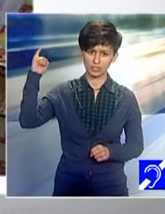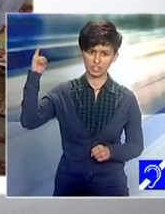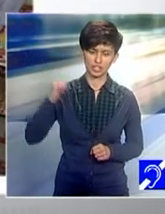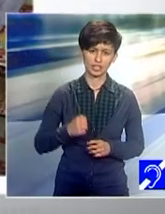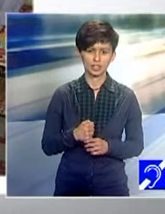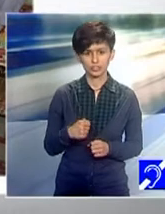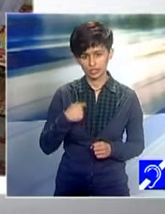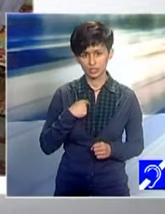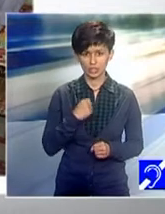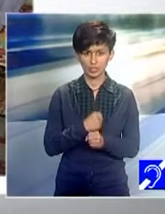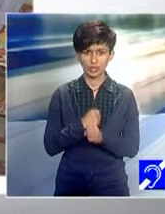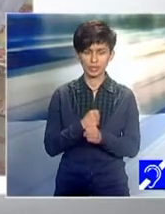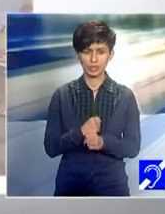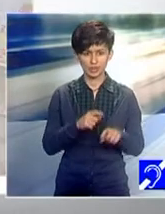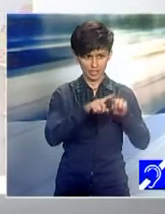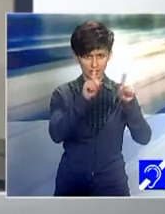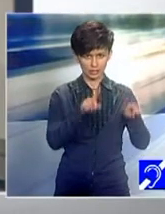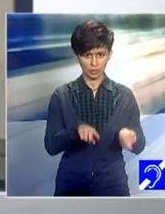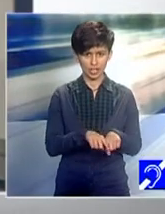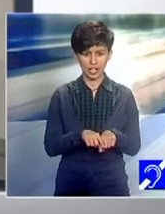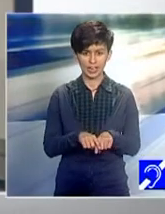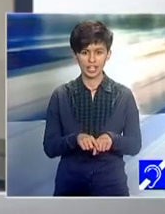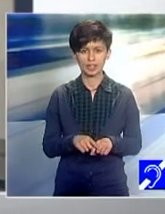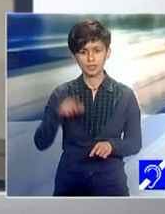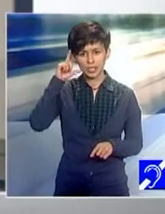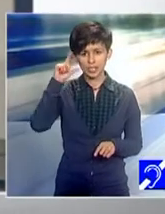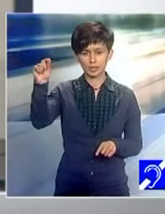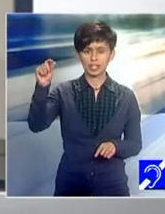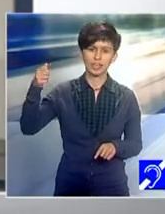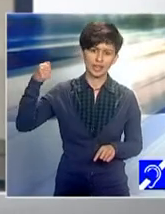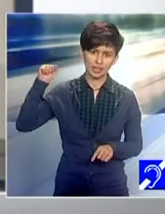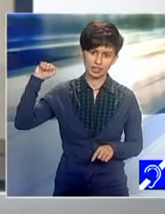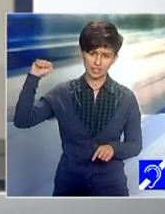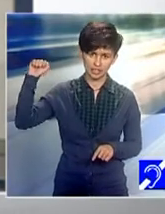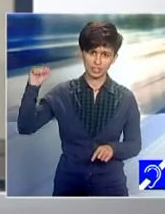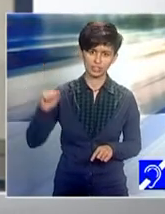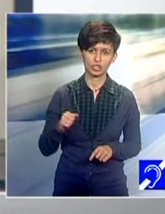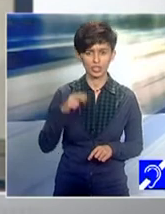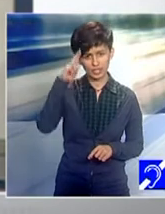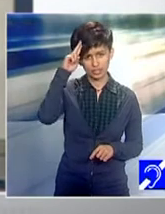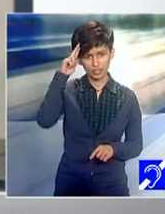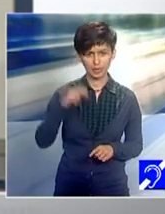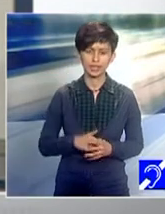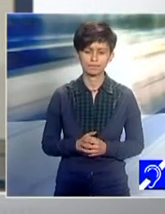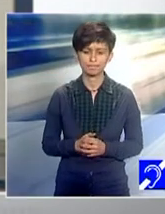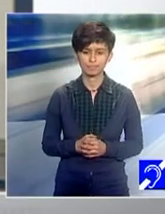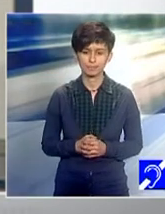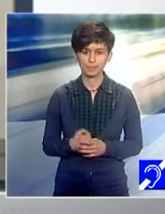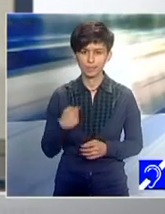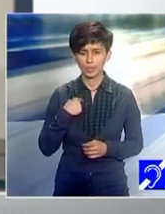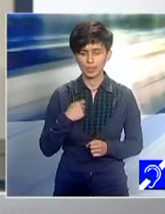sașilor din România, în Germania. Și am făcut eu,